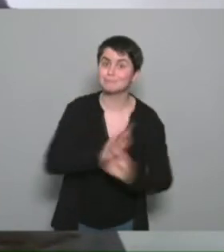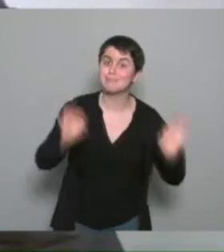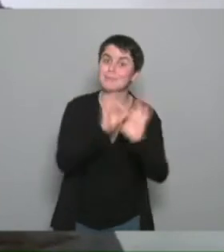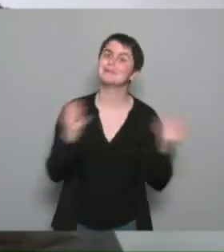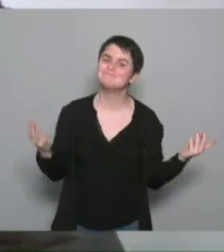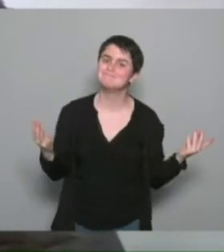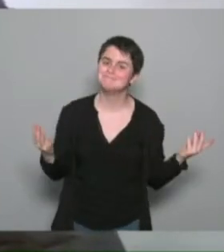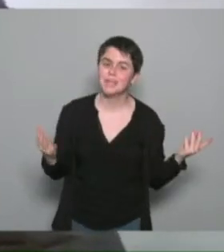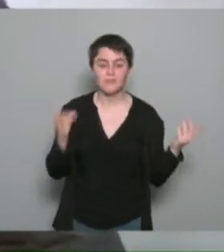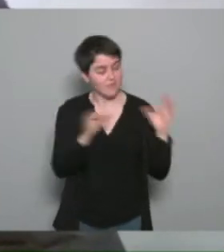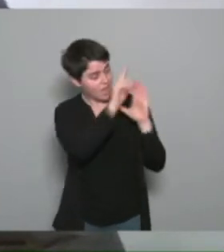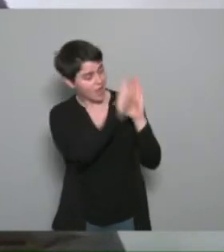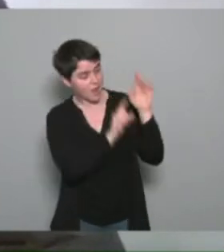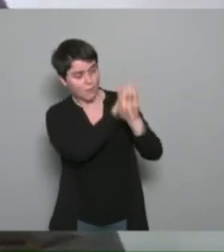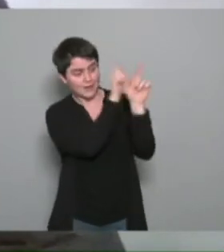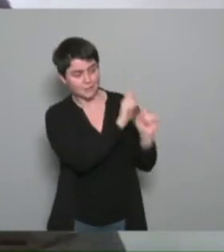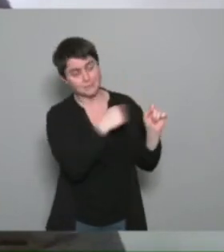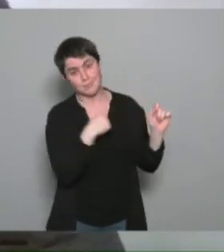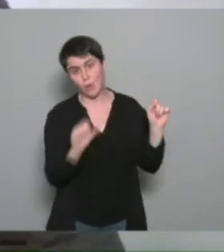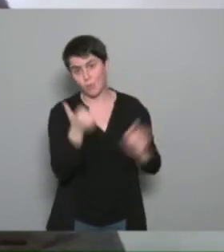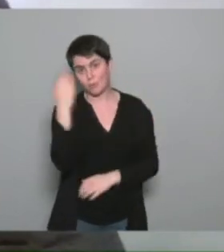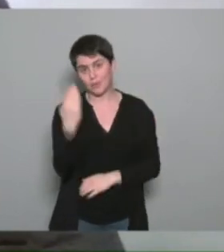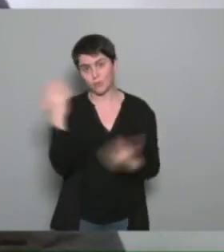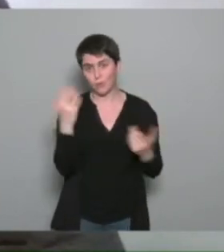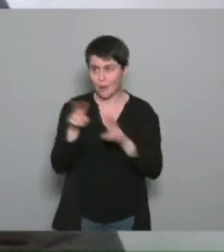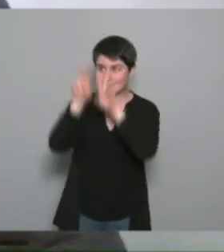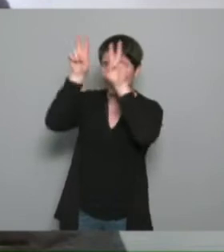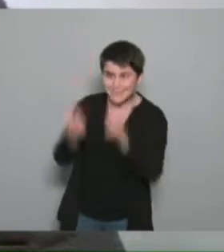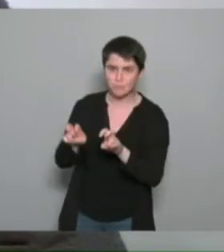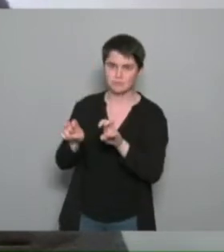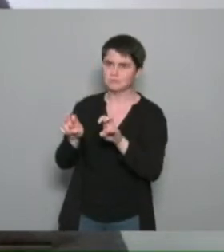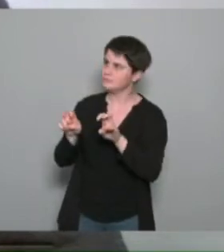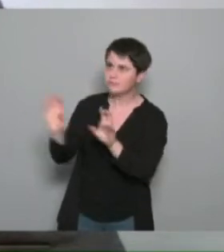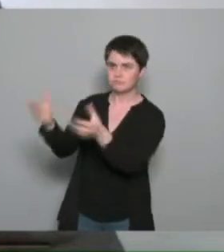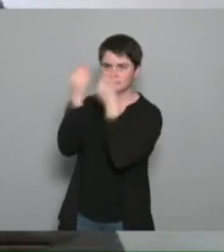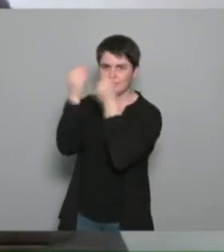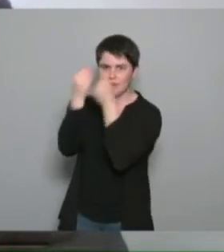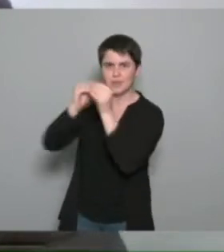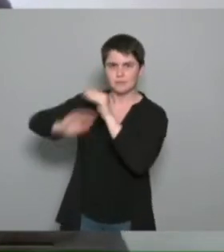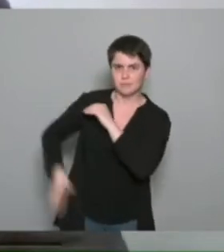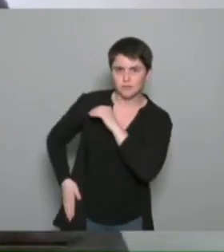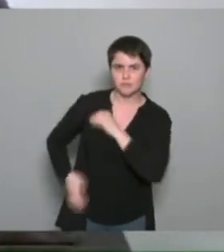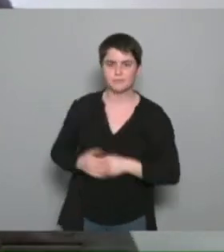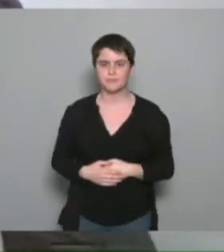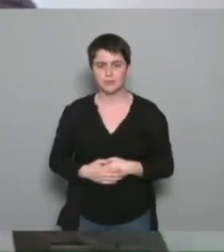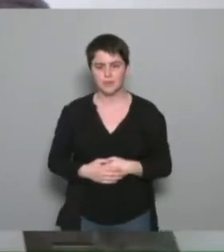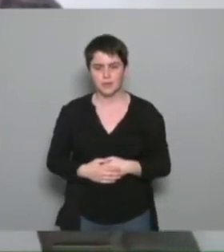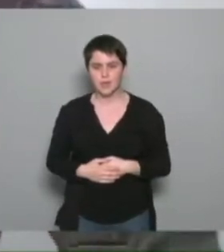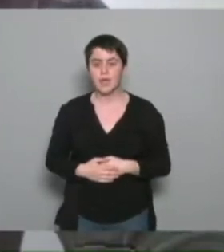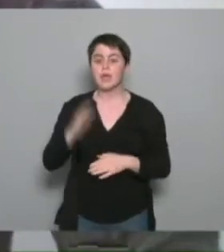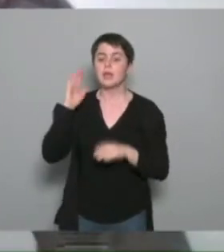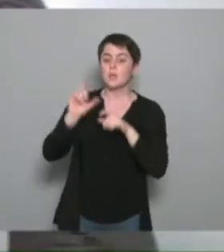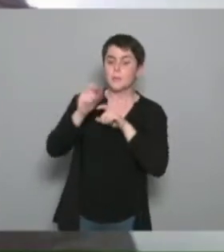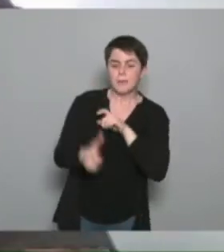ce diplôme et c'est grâce à ça que quand j'ai fait l'épreuve les thèmes il y aura pas mal